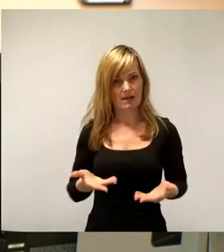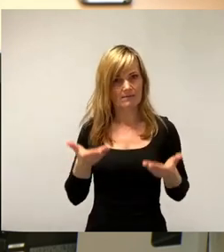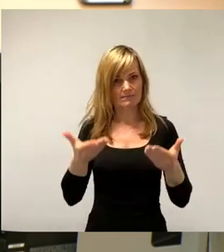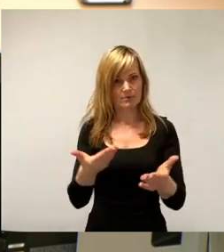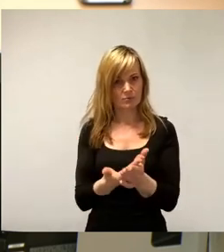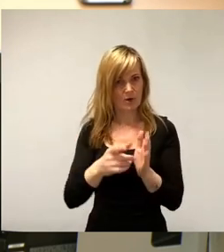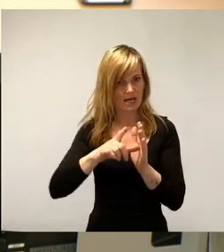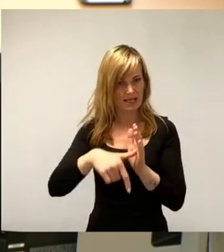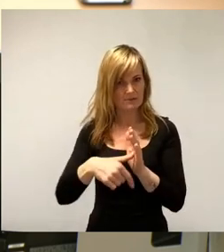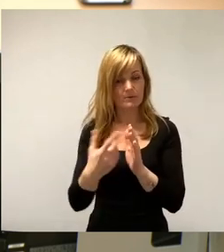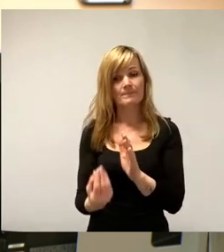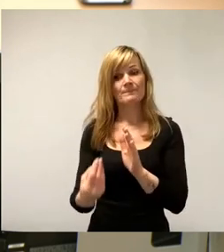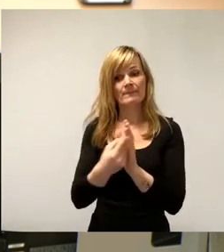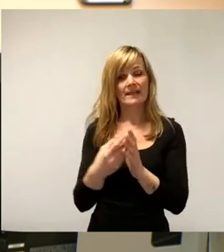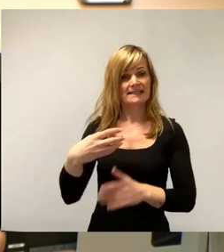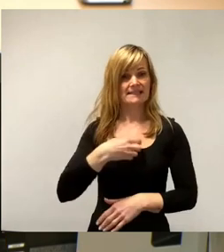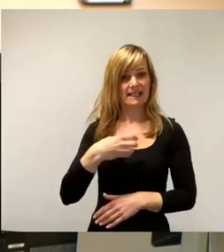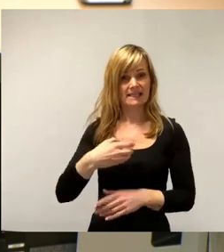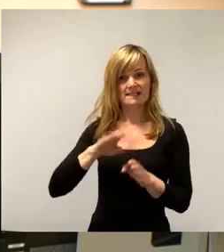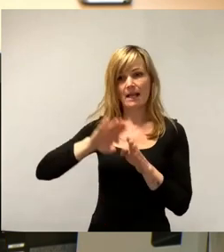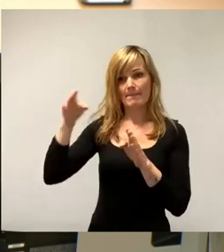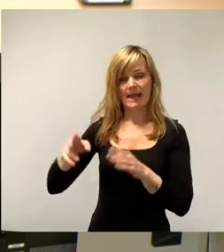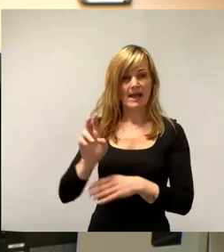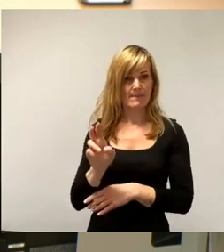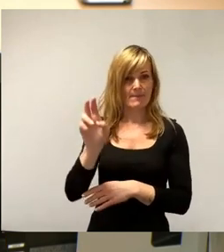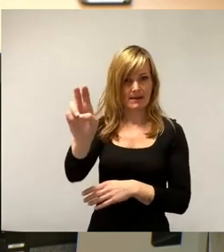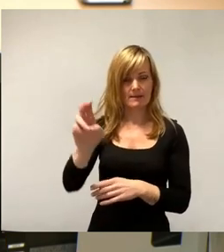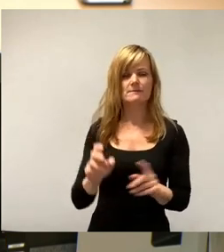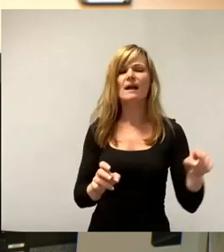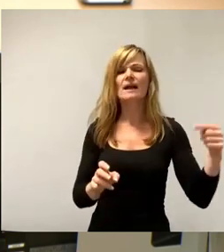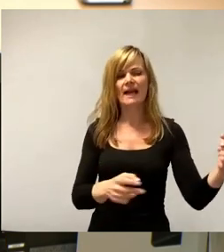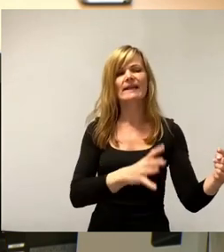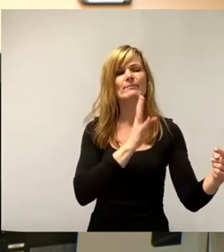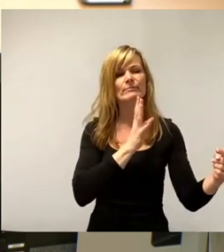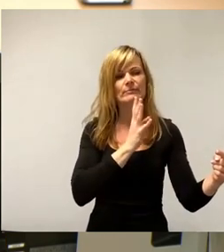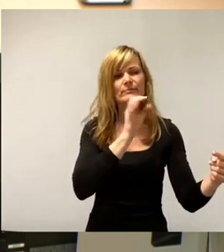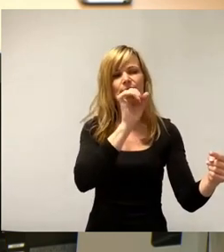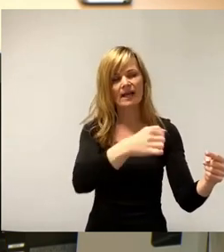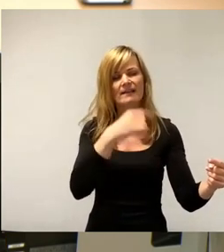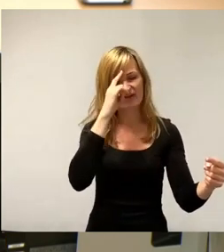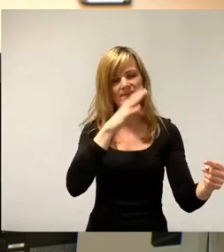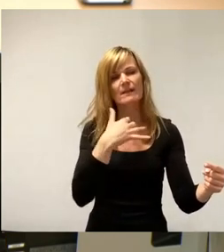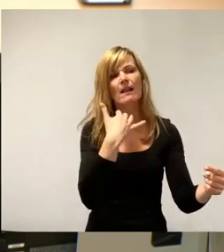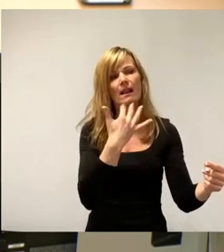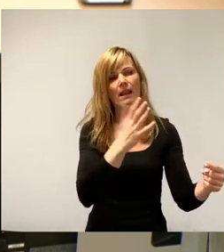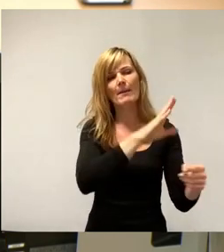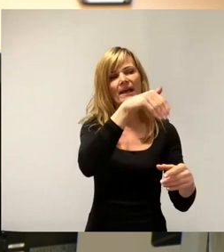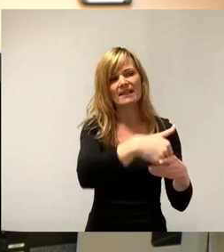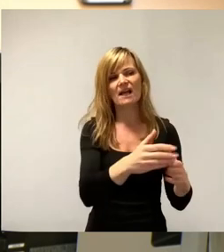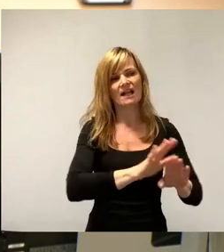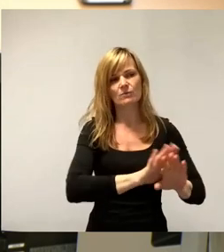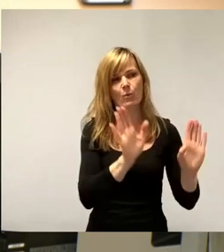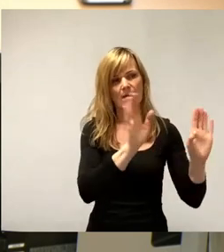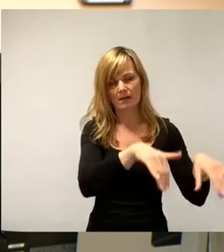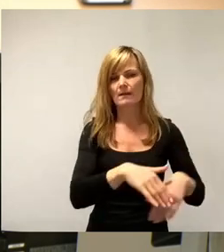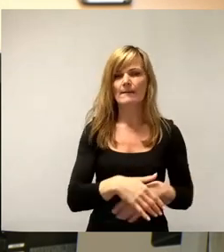Bergbahn zu betreiben. Sie können dann gerne reden. Ich weiß, dass Sie viel zu sagen haben, aber ohne Substanz. Was leistet